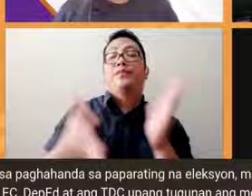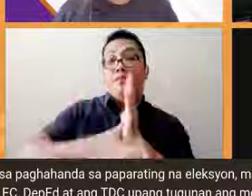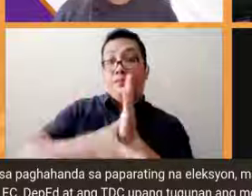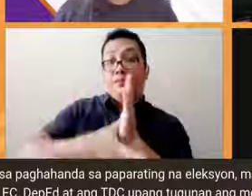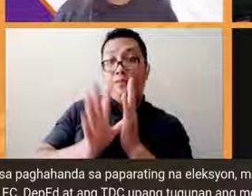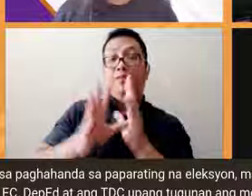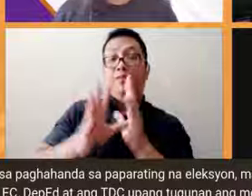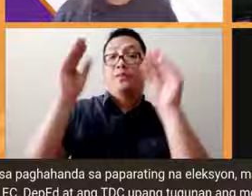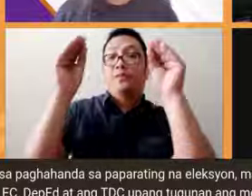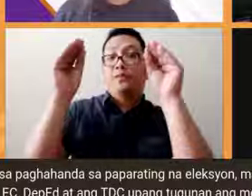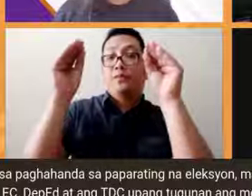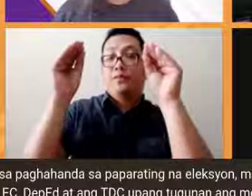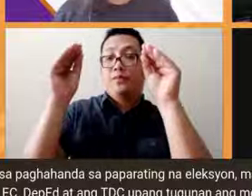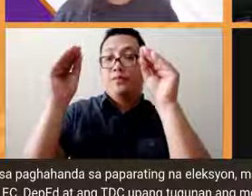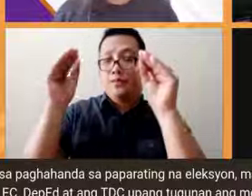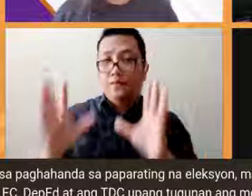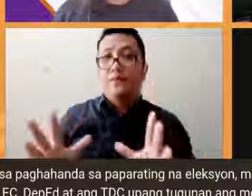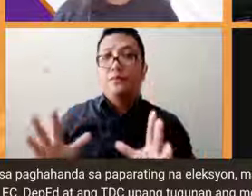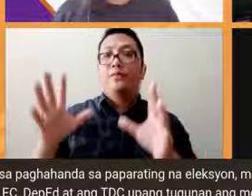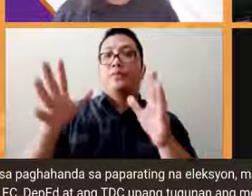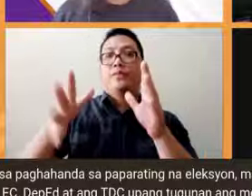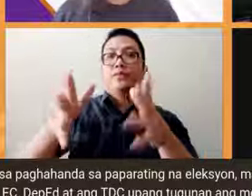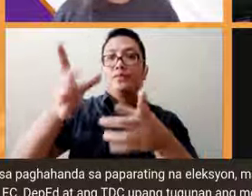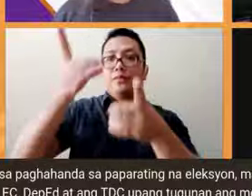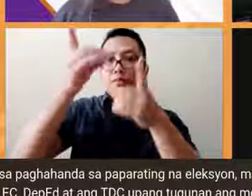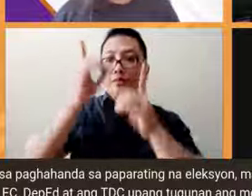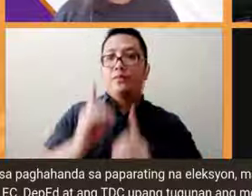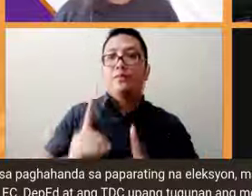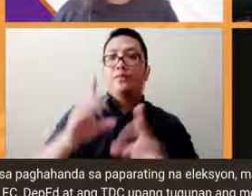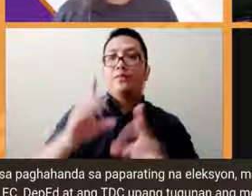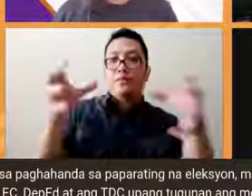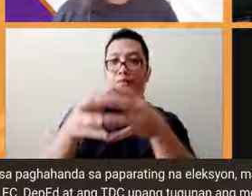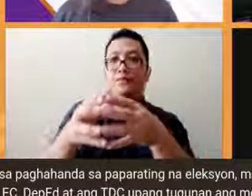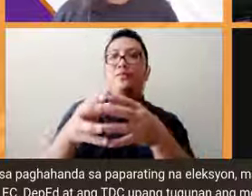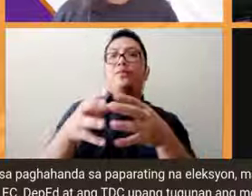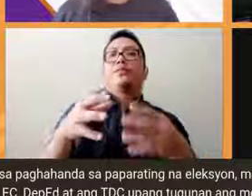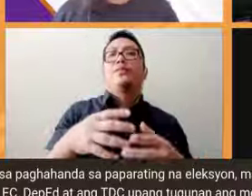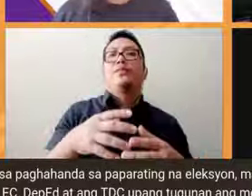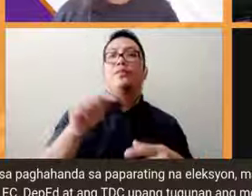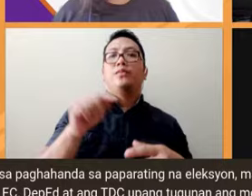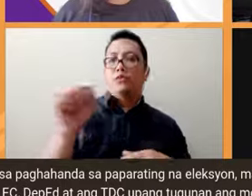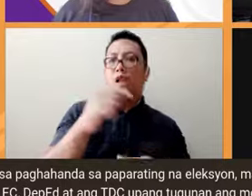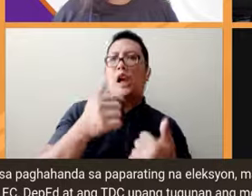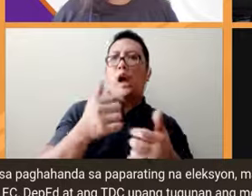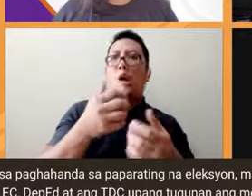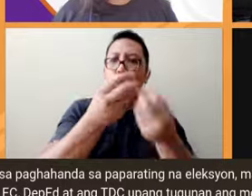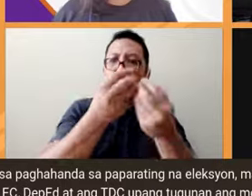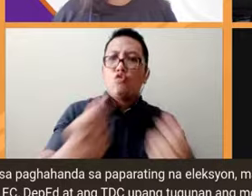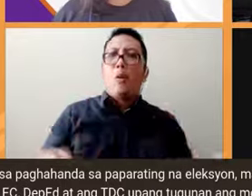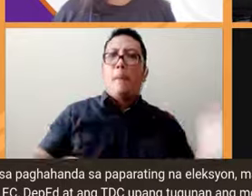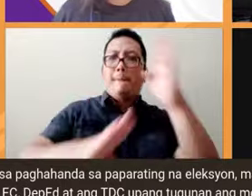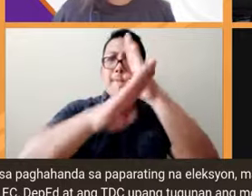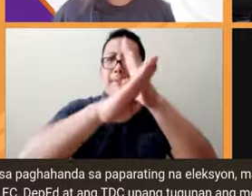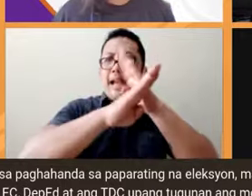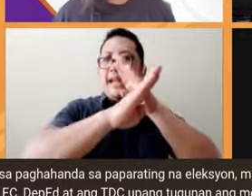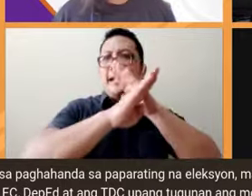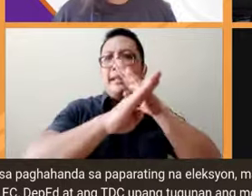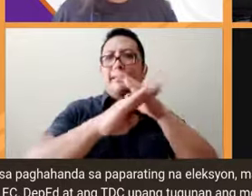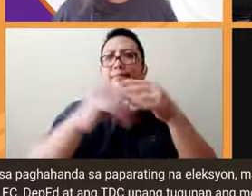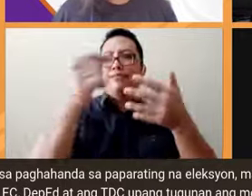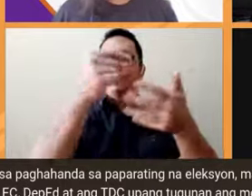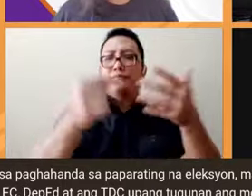Dignity Coalition upang tugunan yung mga barriers at challenges ng ating mga person with disability sector